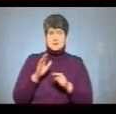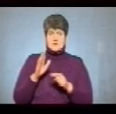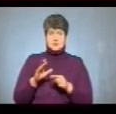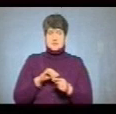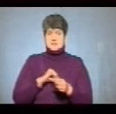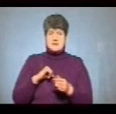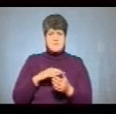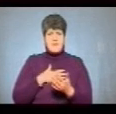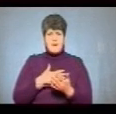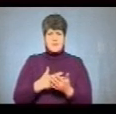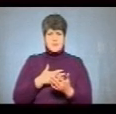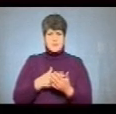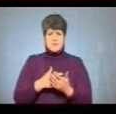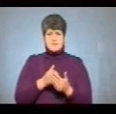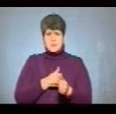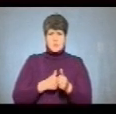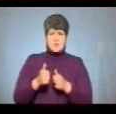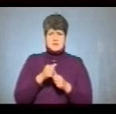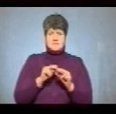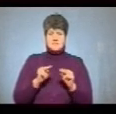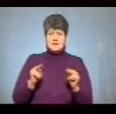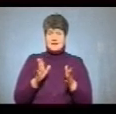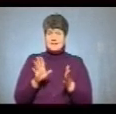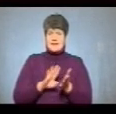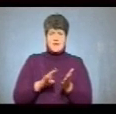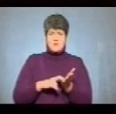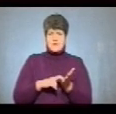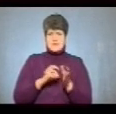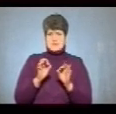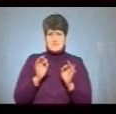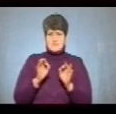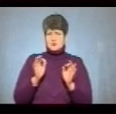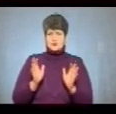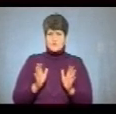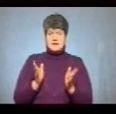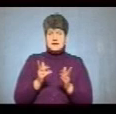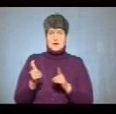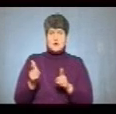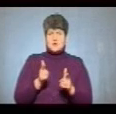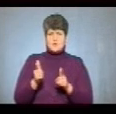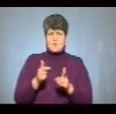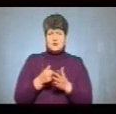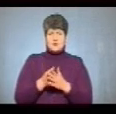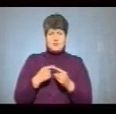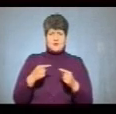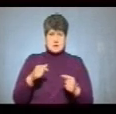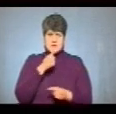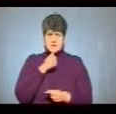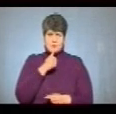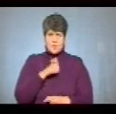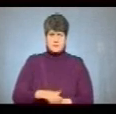активні і самі прогресивні вчителі, які не бояться нічого і, власне, які готові до будь-яких спроб.